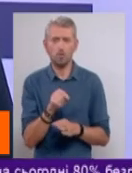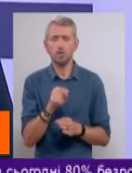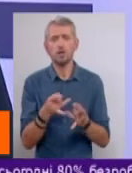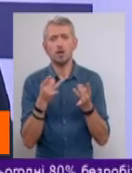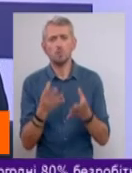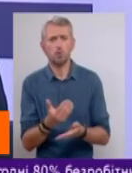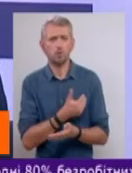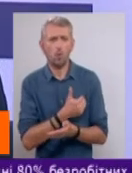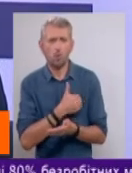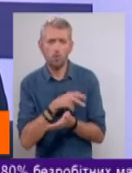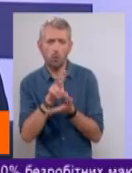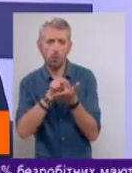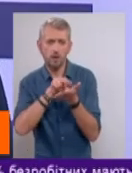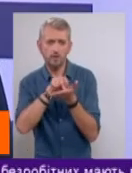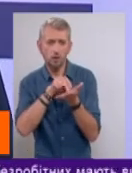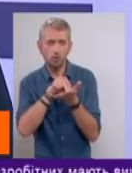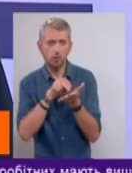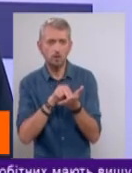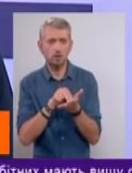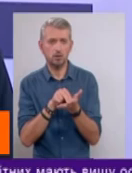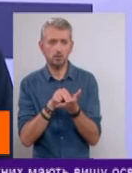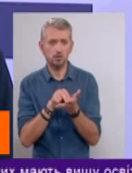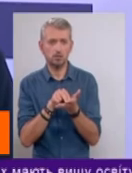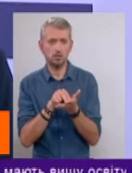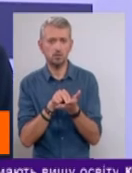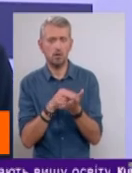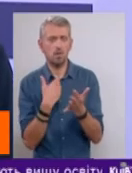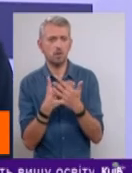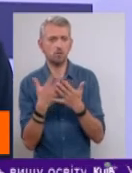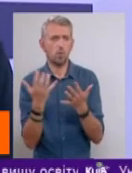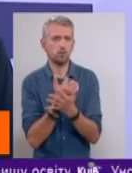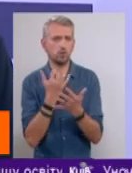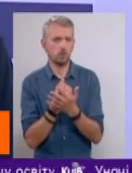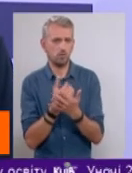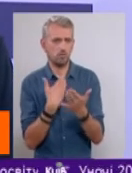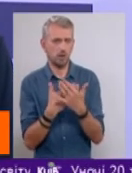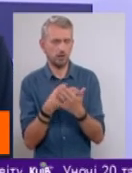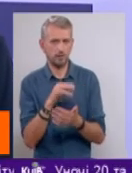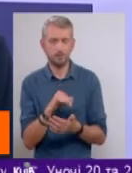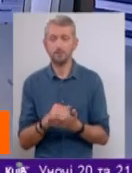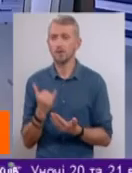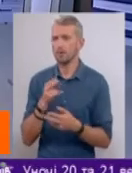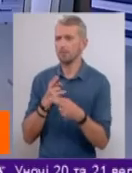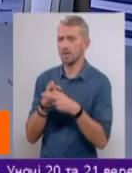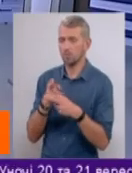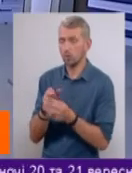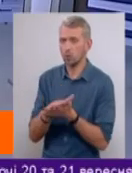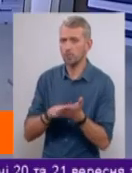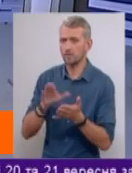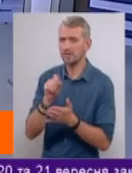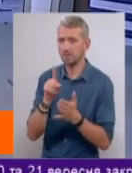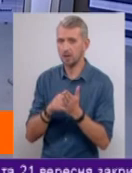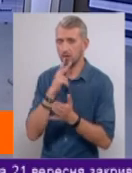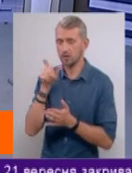хочуть наслідувати ці вже якісь нібито успішні приклади. Пане Олександр, зараз вас переб'ю, продовжуйте після питання